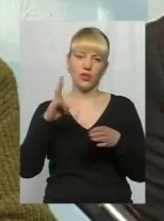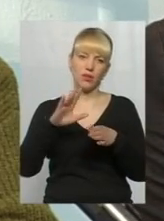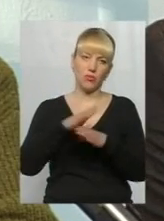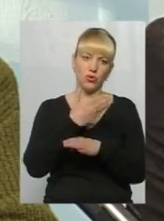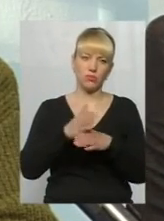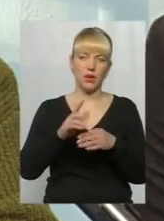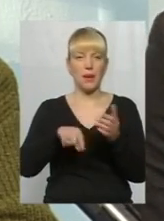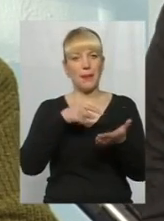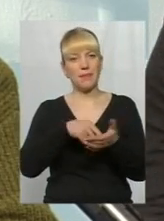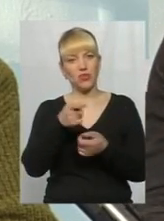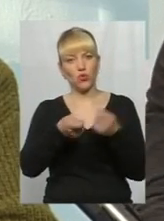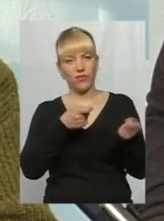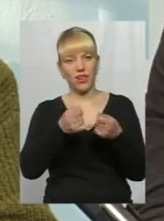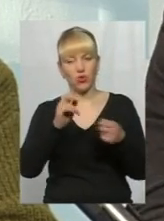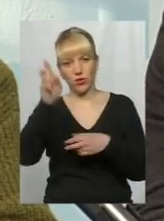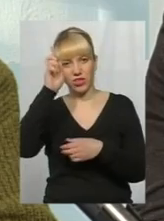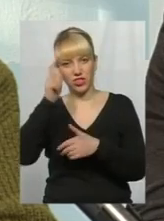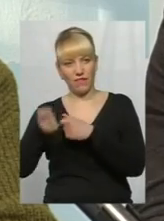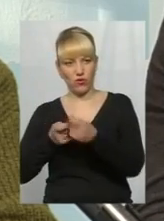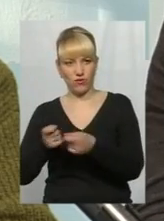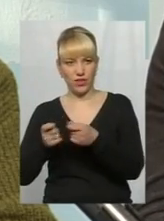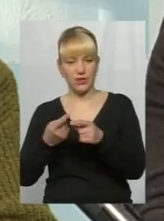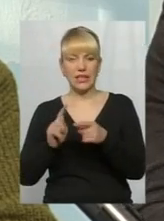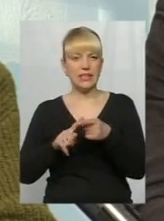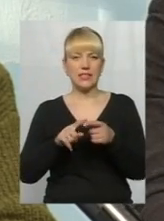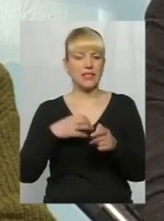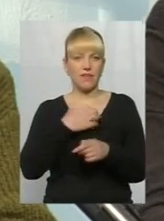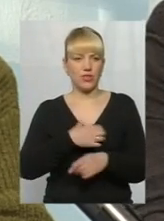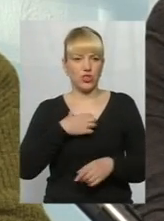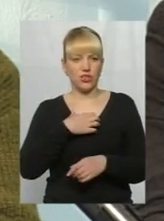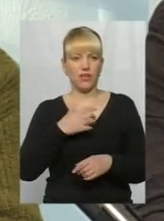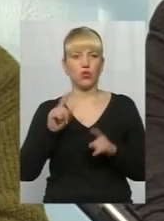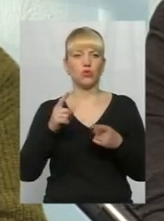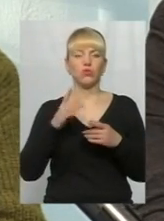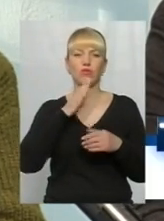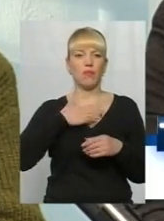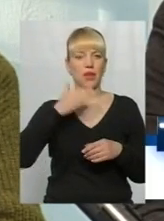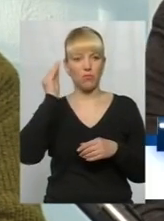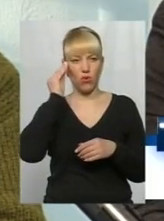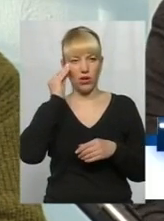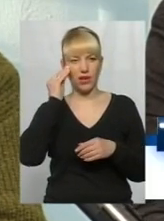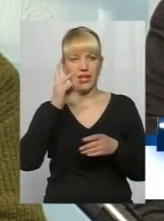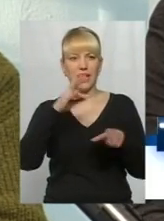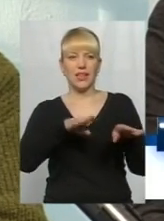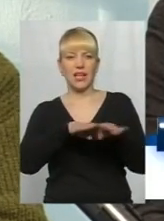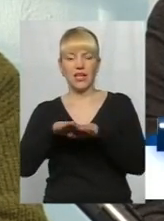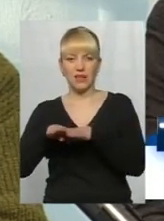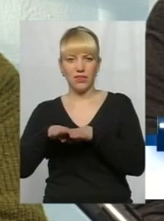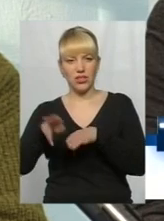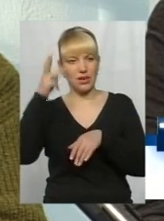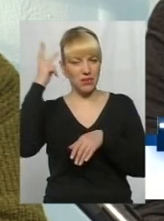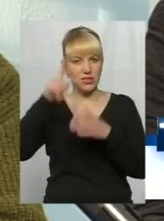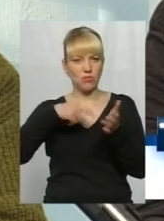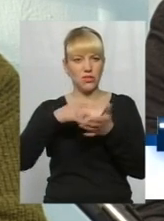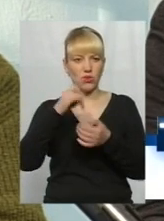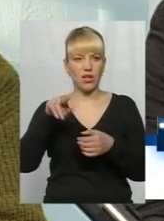міську владу і державну владу. Це принциповий момент. Тому що, як на мій погляд, на рівні Хмельницької